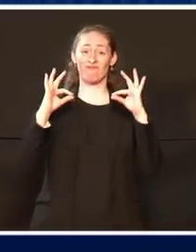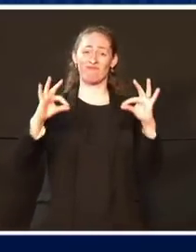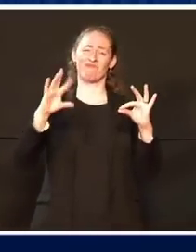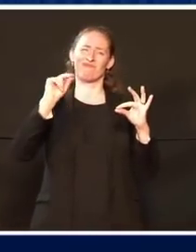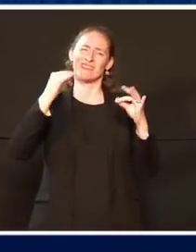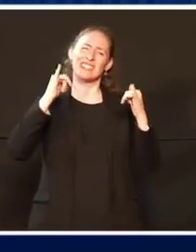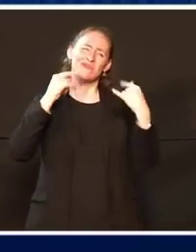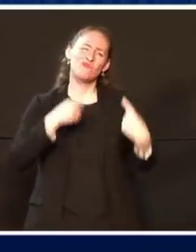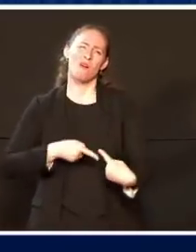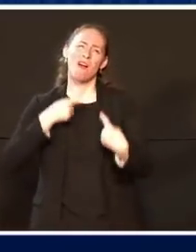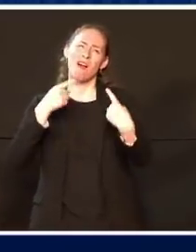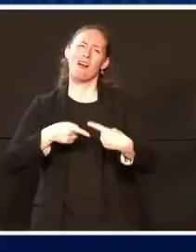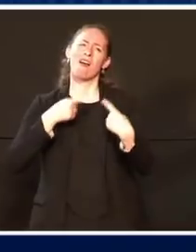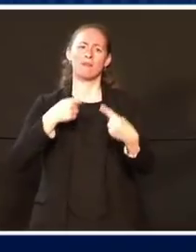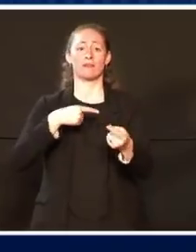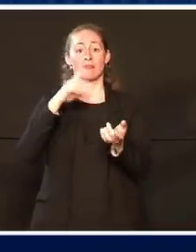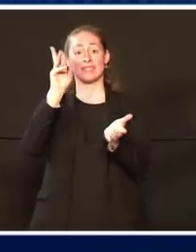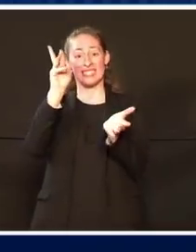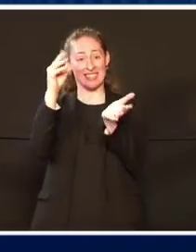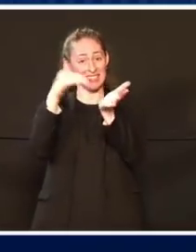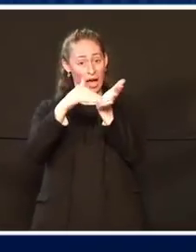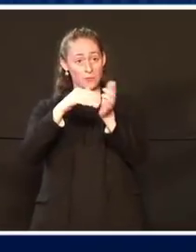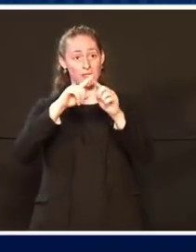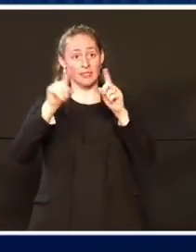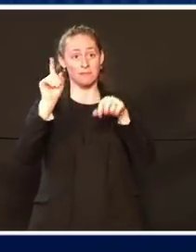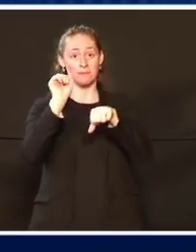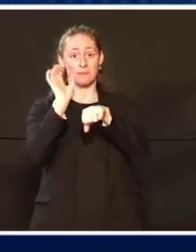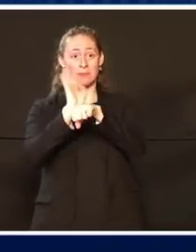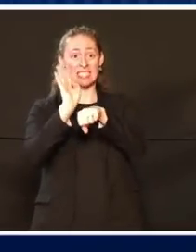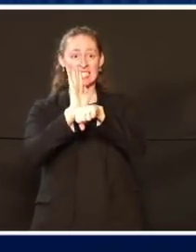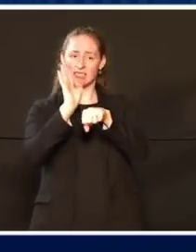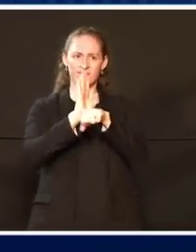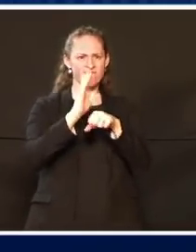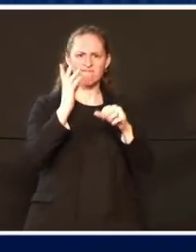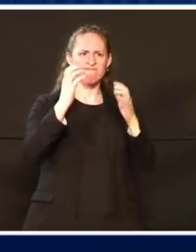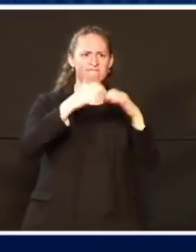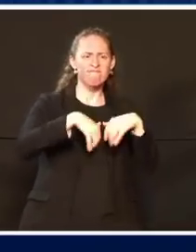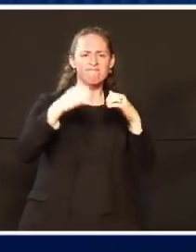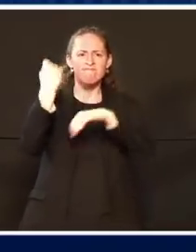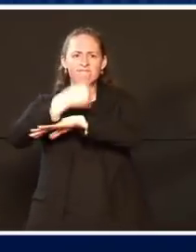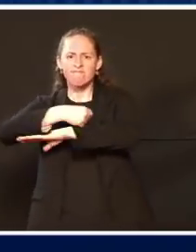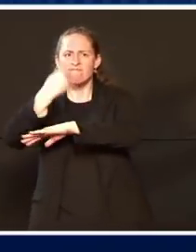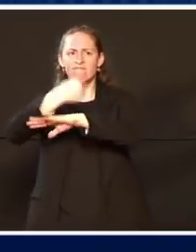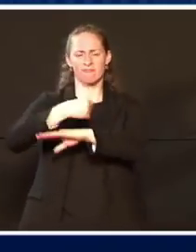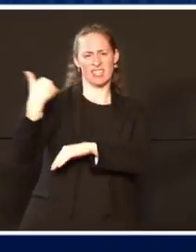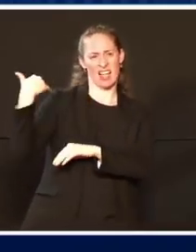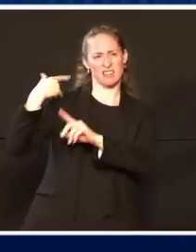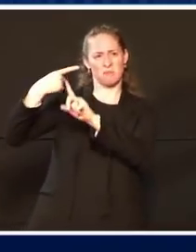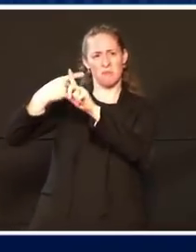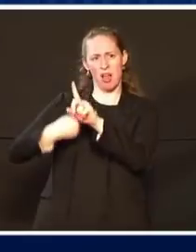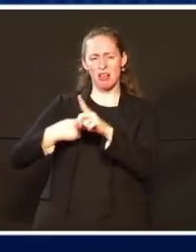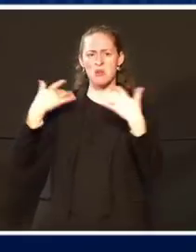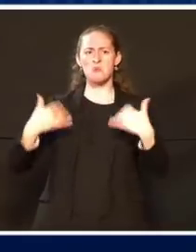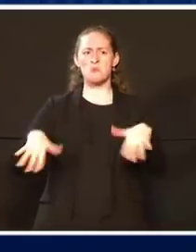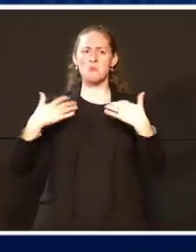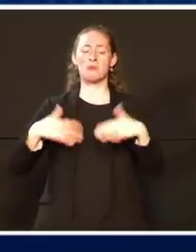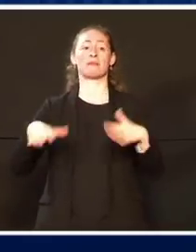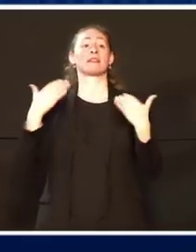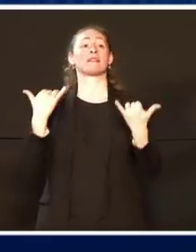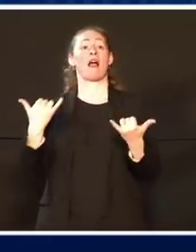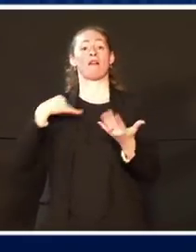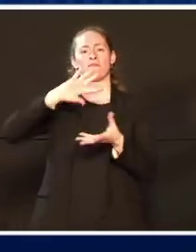neue Arbeitsplätze geschaffen. Im letzten Monat insgesamt waren es 49.000.